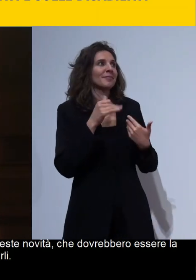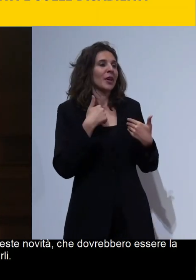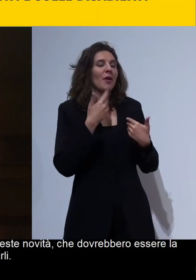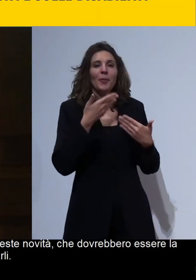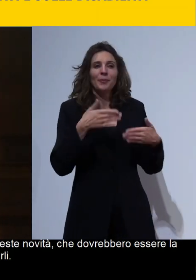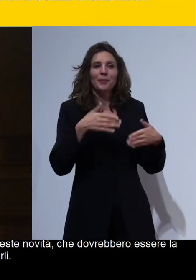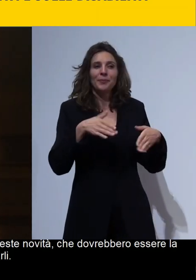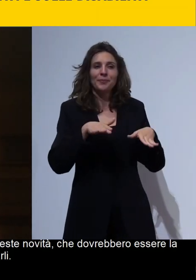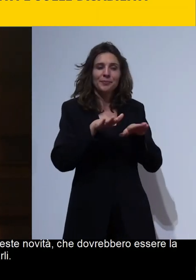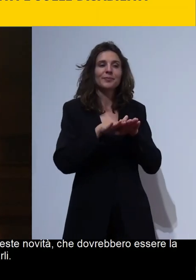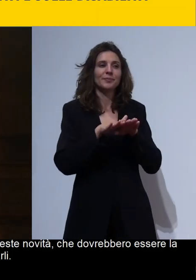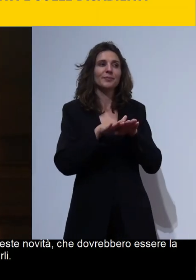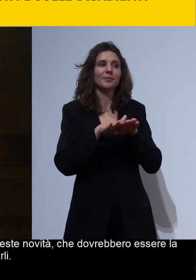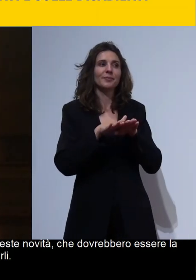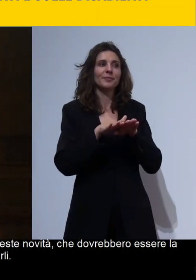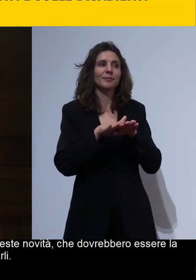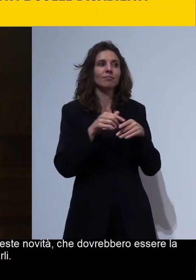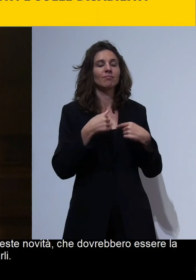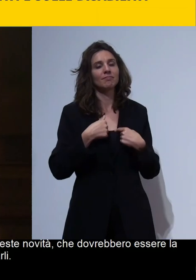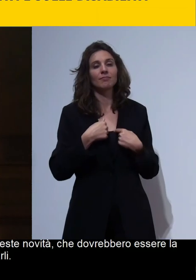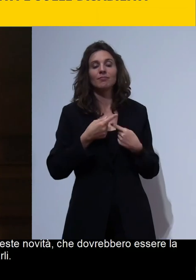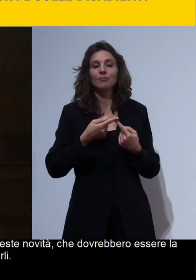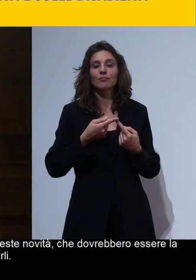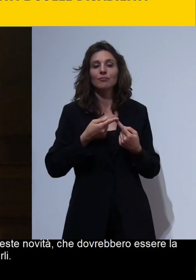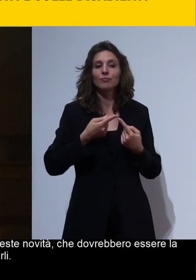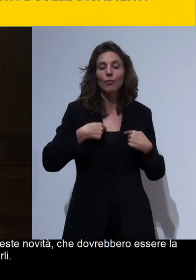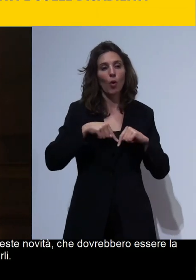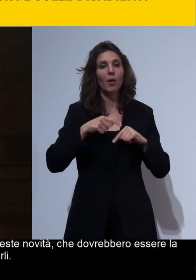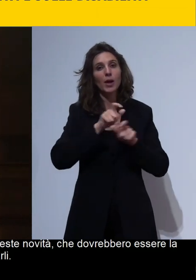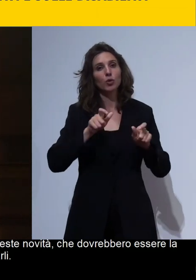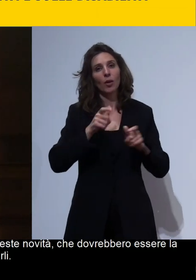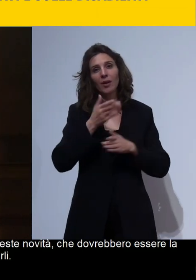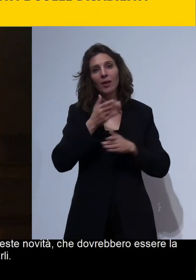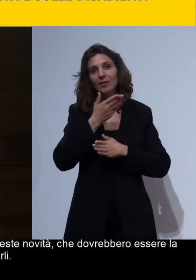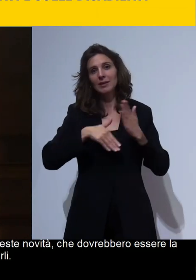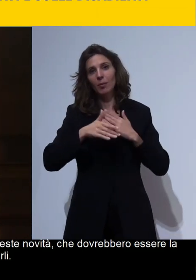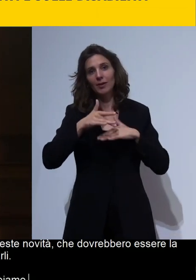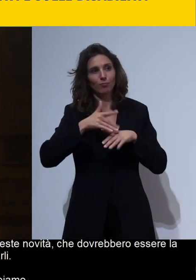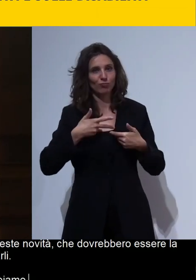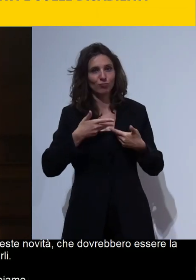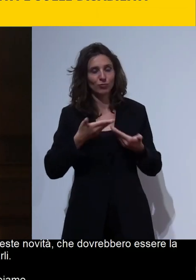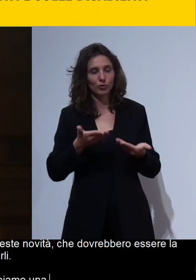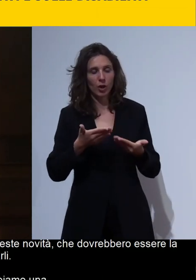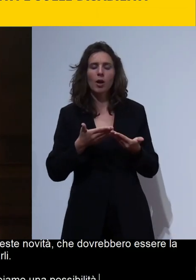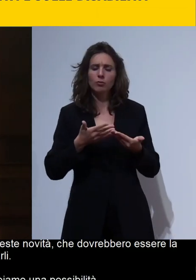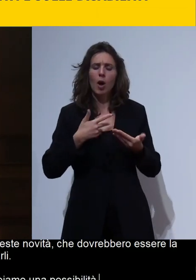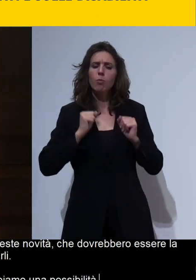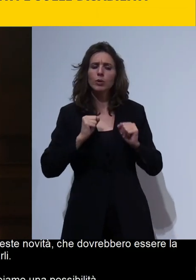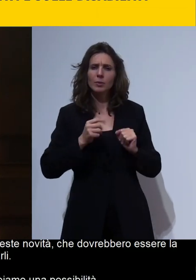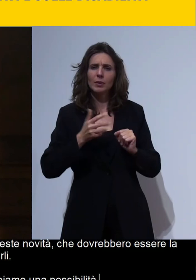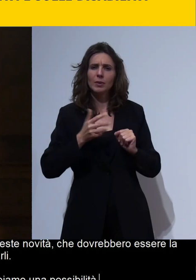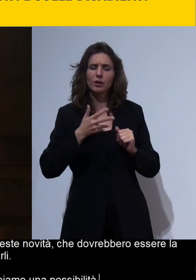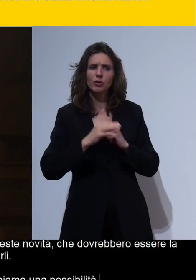vorrei dire che noi stessi noi persone con disabilità abbiamo una possibilità di aumentare il